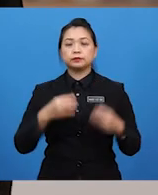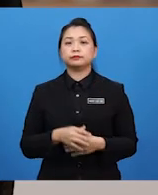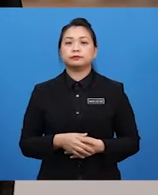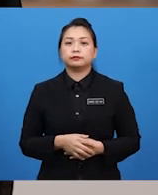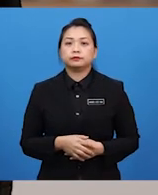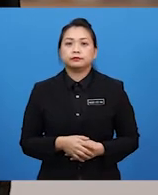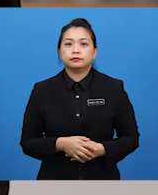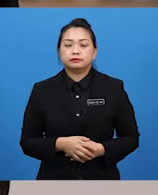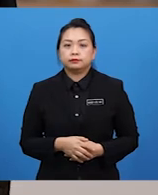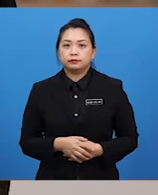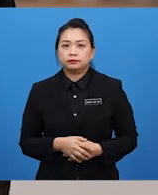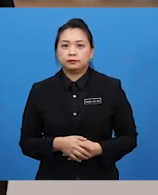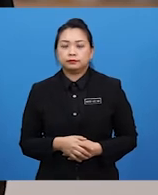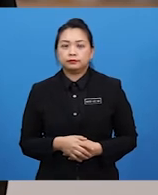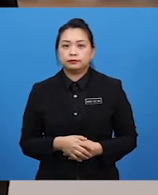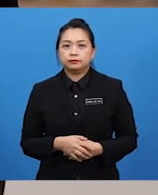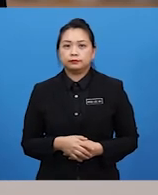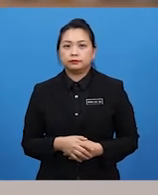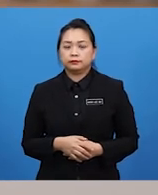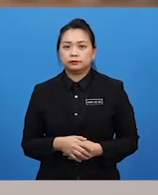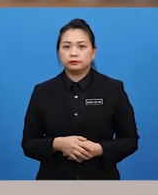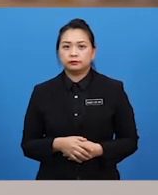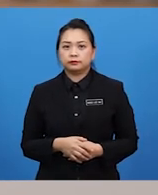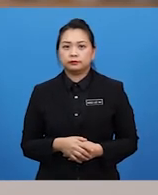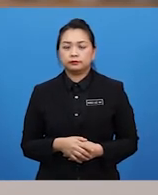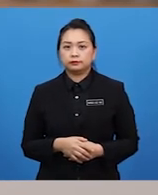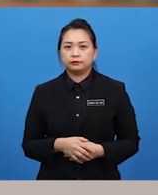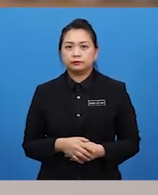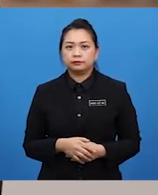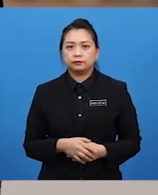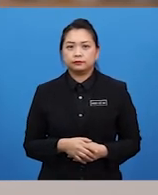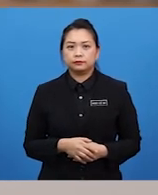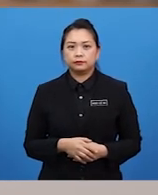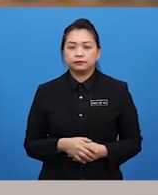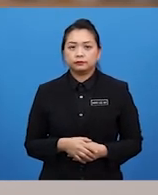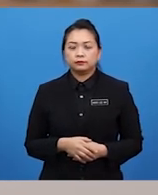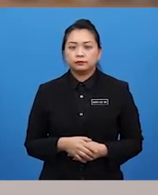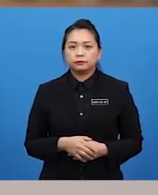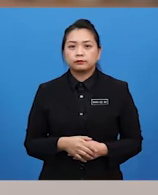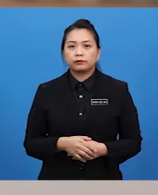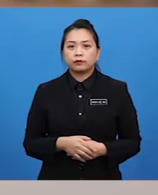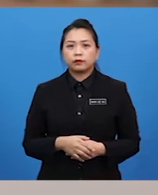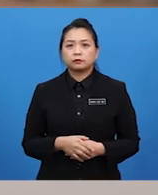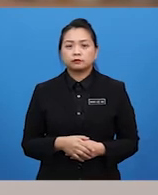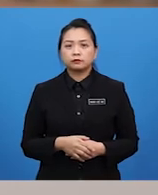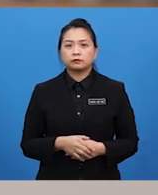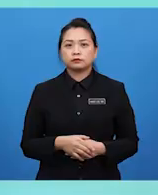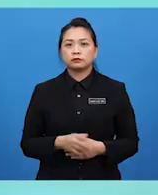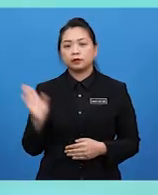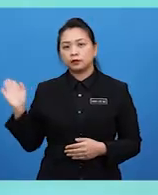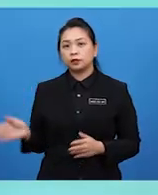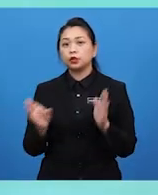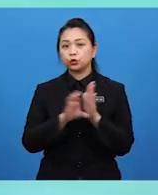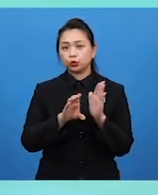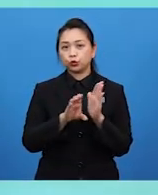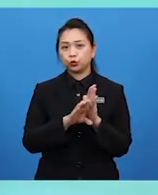spiritual ini lebih kepada semangat dalaman. Ya, dikeluarkan kepada kanvas saja. Oh, itu sebabnya contoh-contoh karya ini adalah seperti